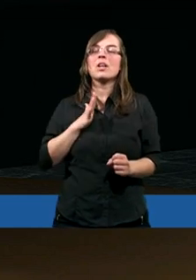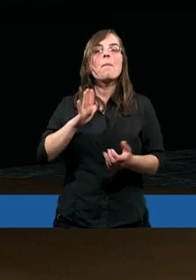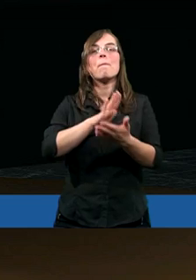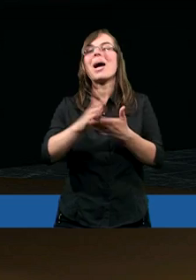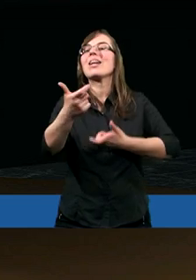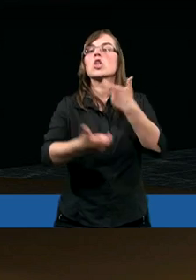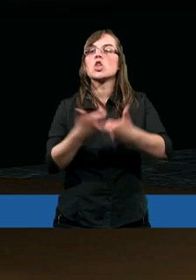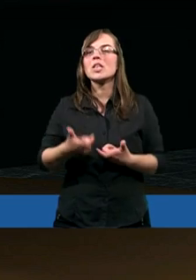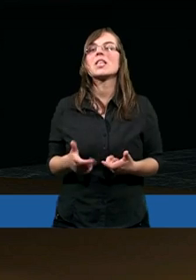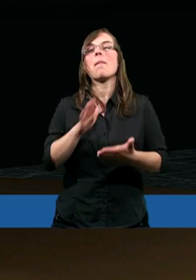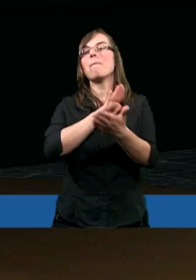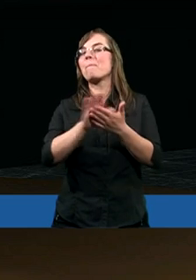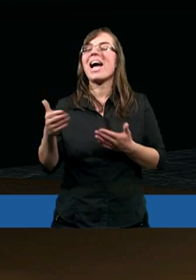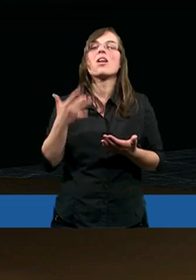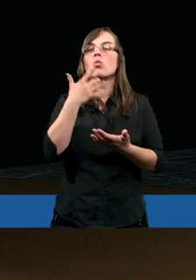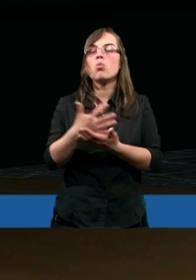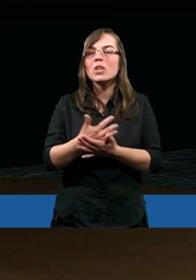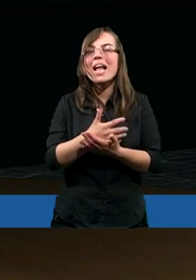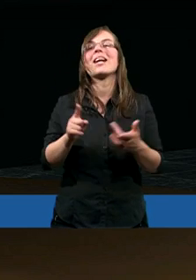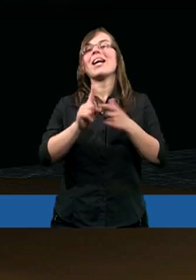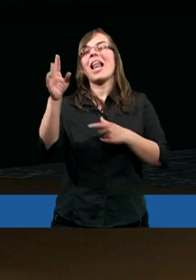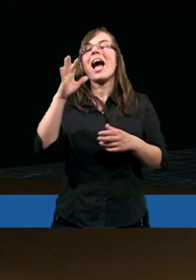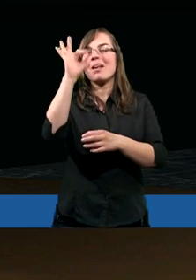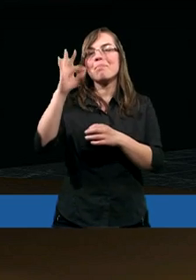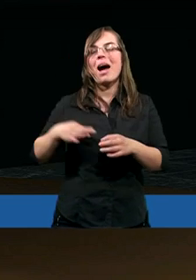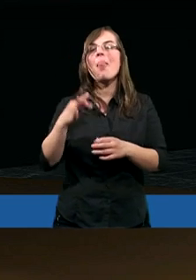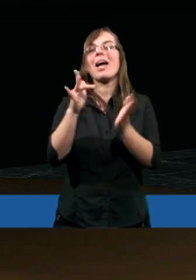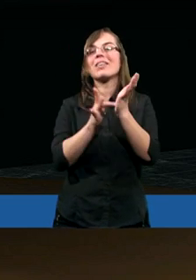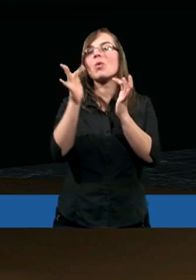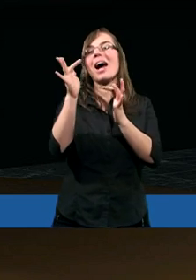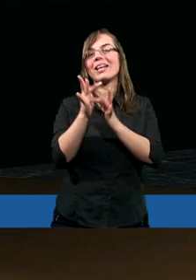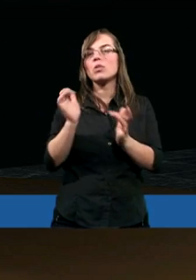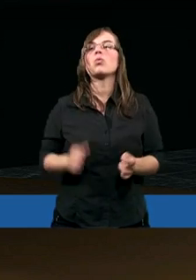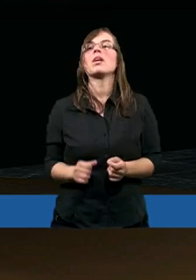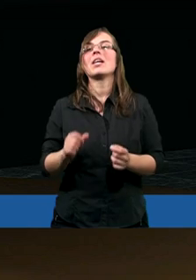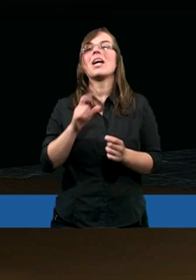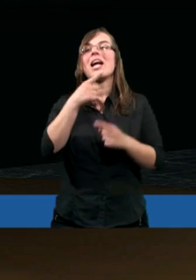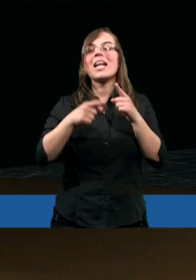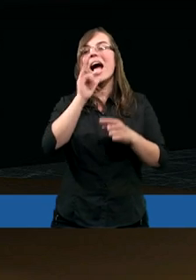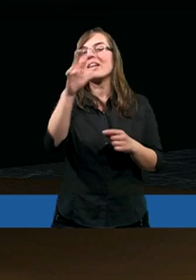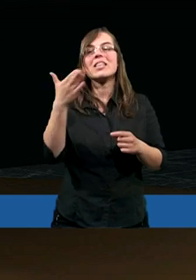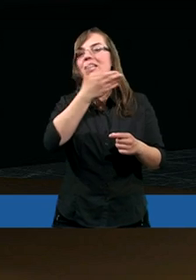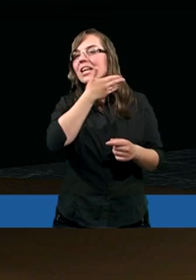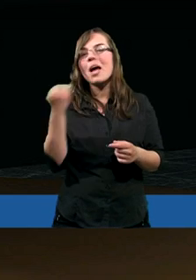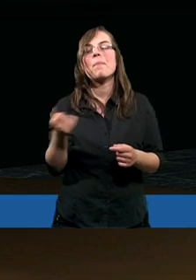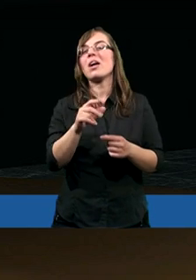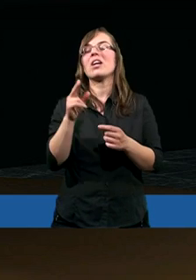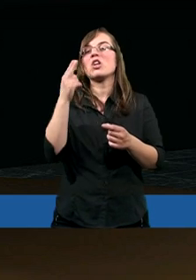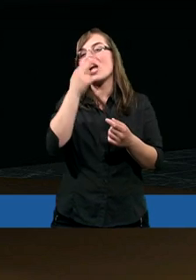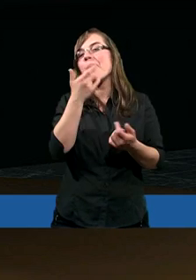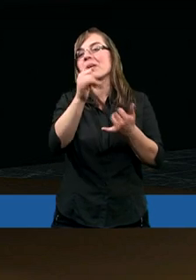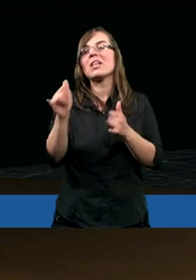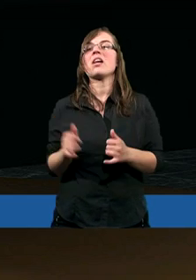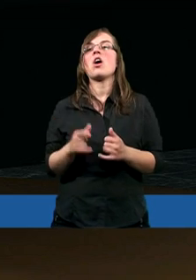bezczynni i bezużyteczni w poznaniu Pana naszego Jezusa Chrystusa. Kto zaś ich nie ma, ten jest ślepy,